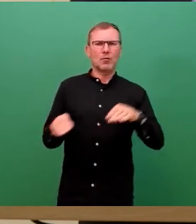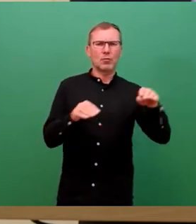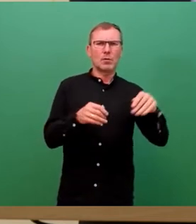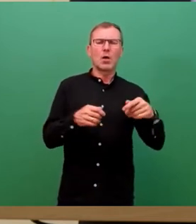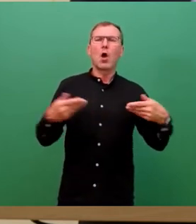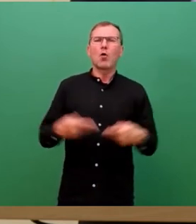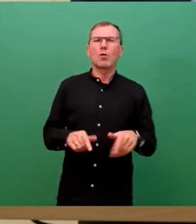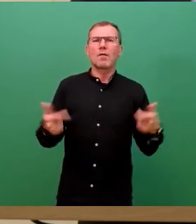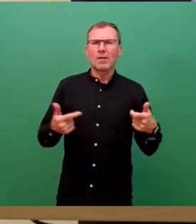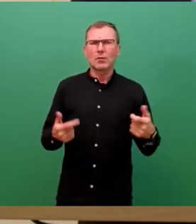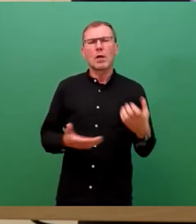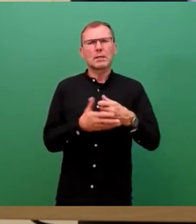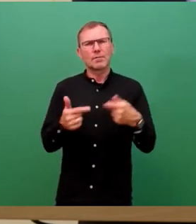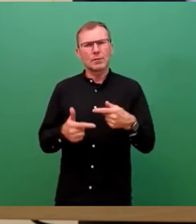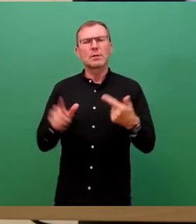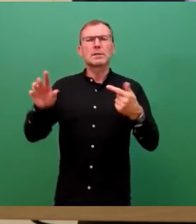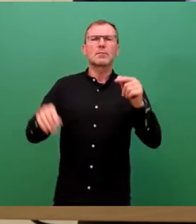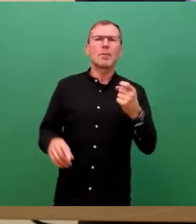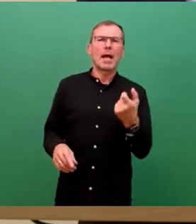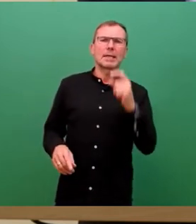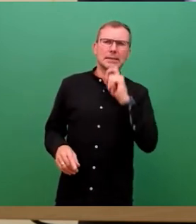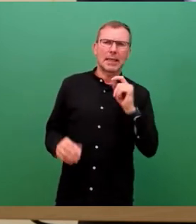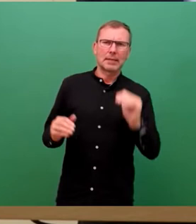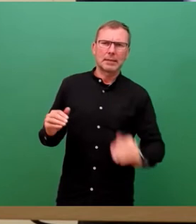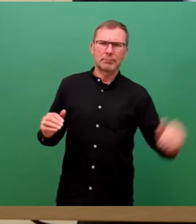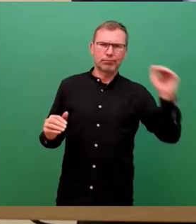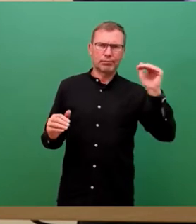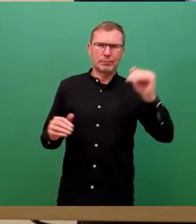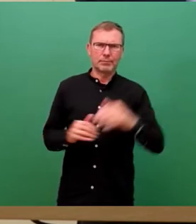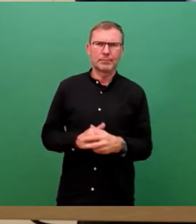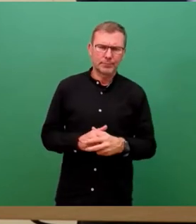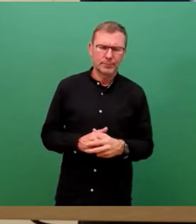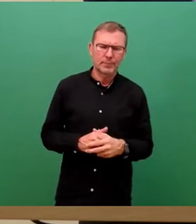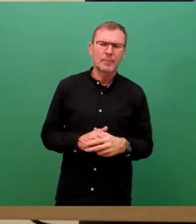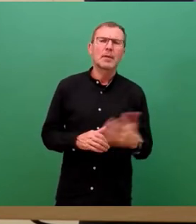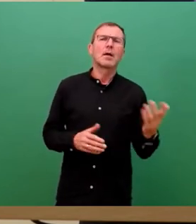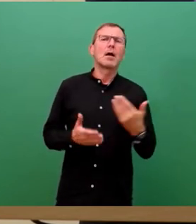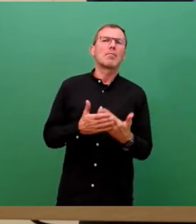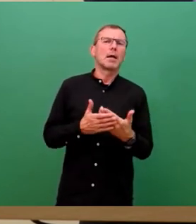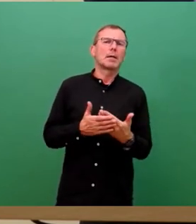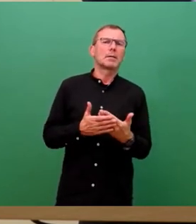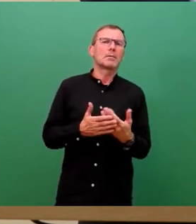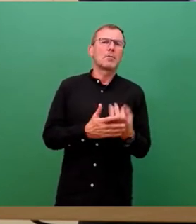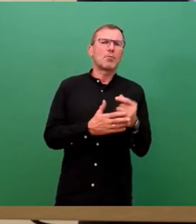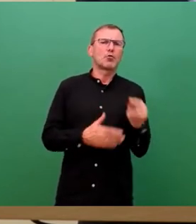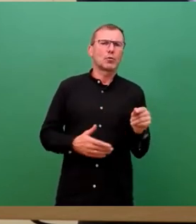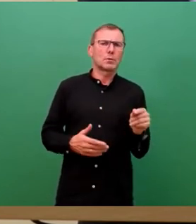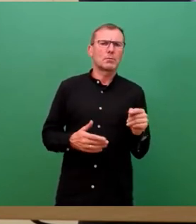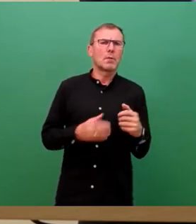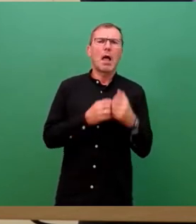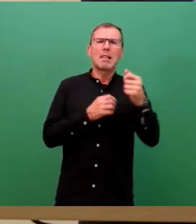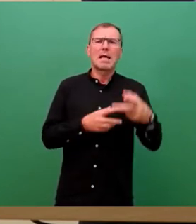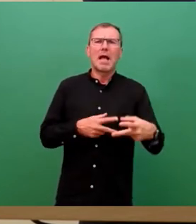von 7,1 Cent pro Kilowattstunde an. Bei Produkten, also die, die jetzt dann eben längerfristige Verträge